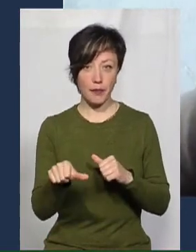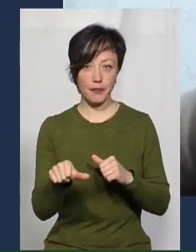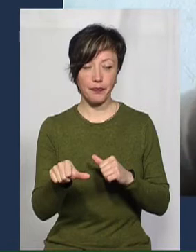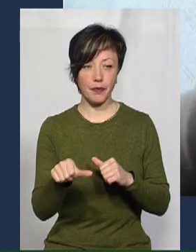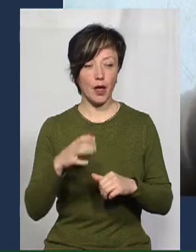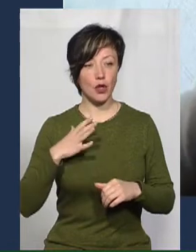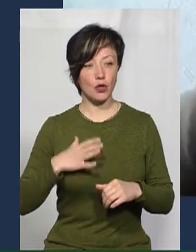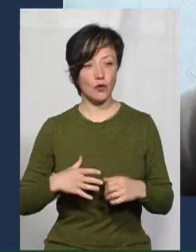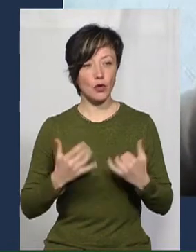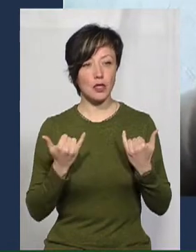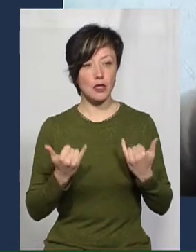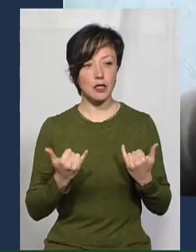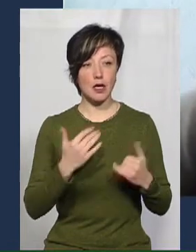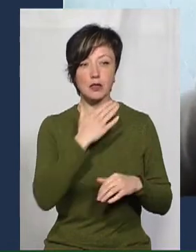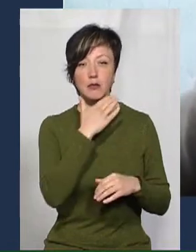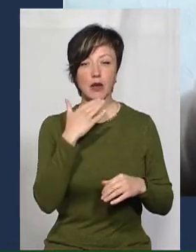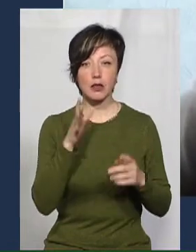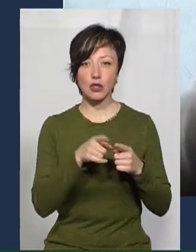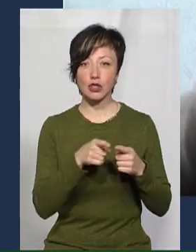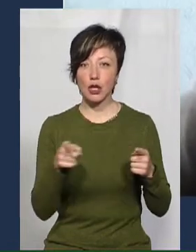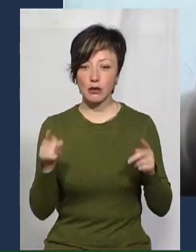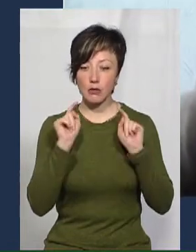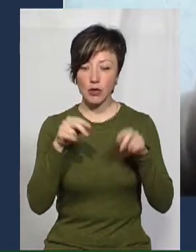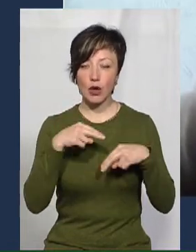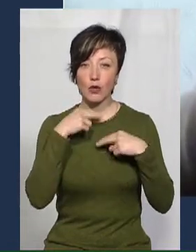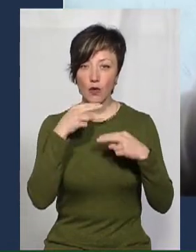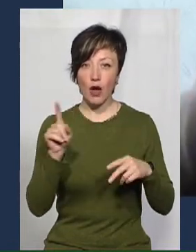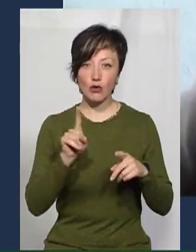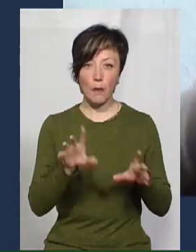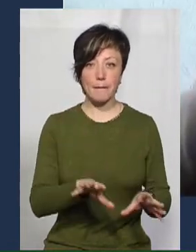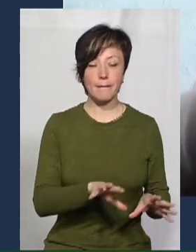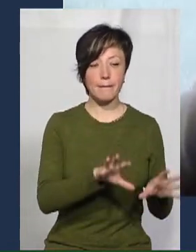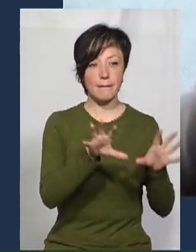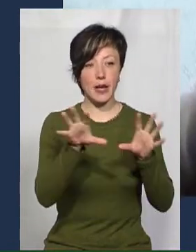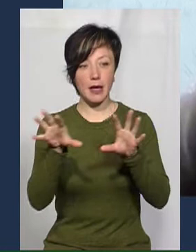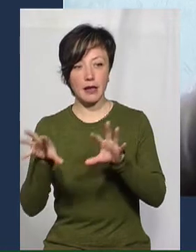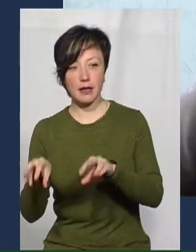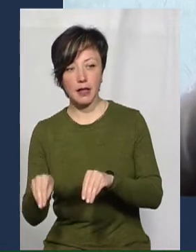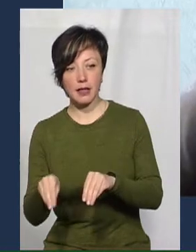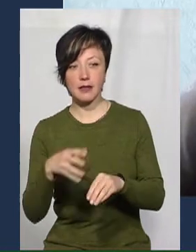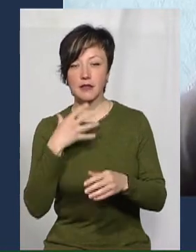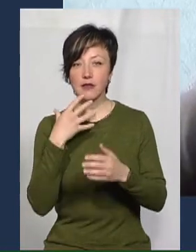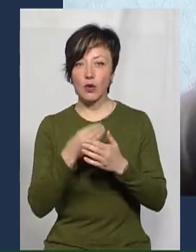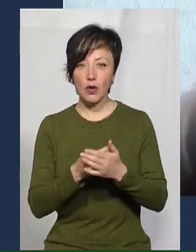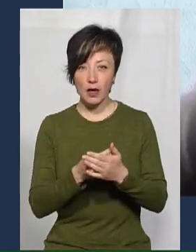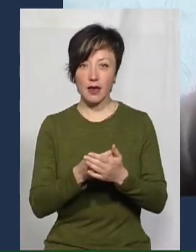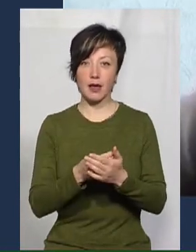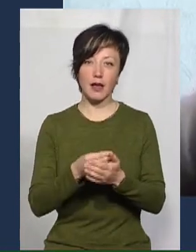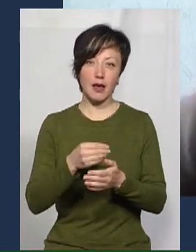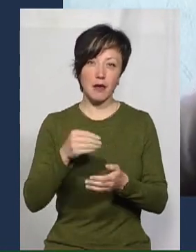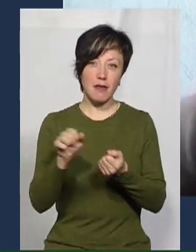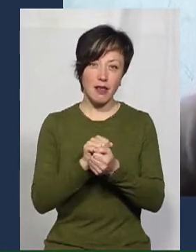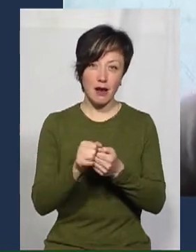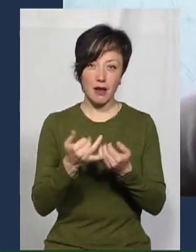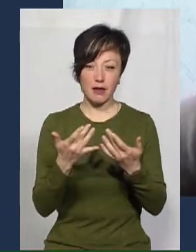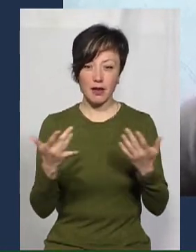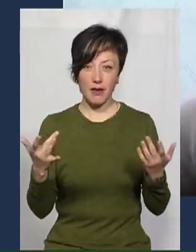доводиться зараз дуже багато часу приділяти увагу тому, щоб перенести всі свої напрацювання за останні роки в онлайн-режим,